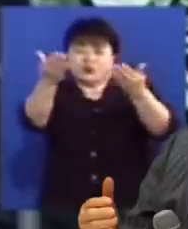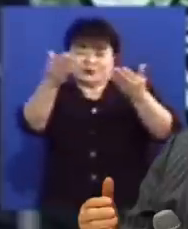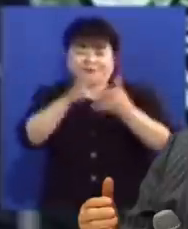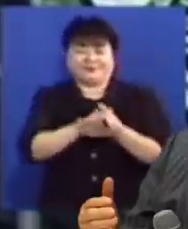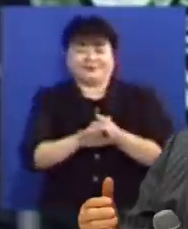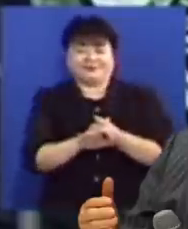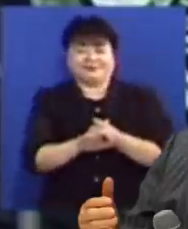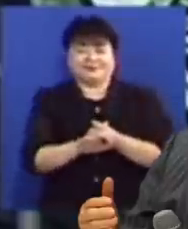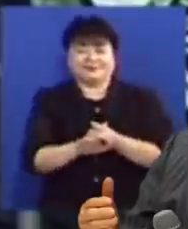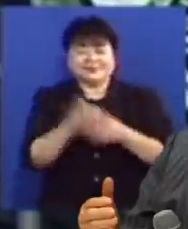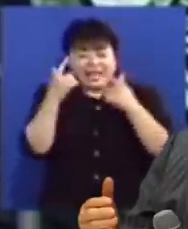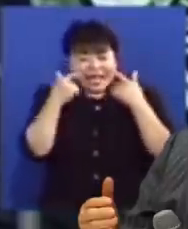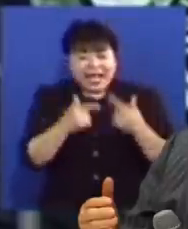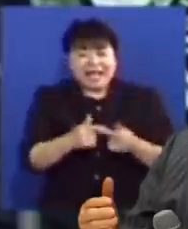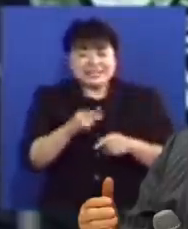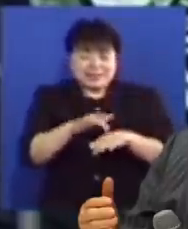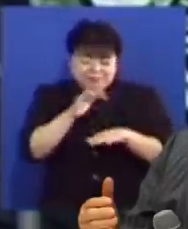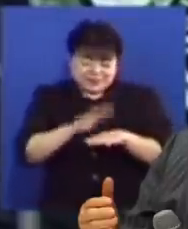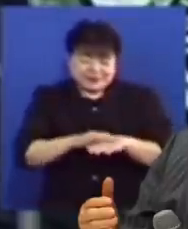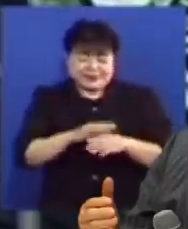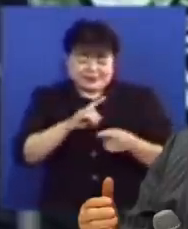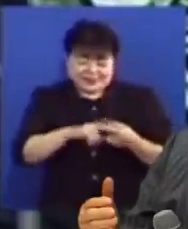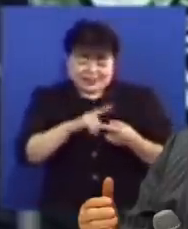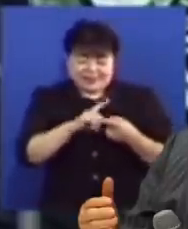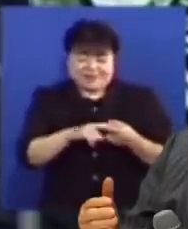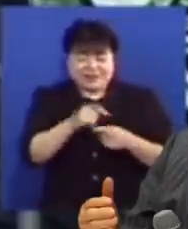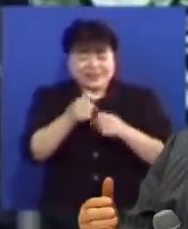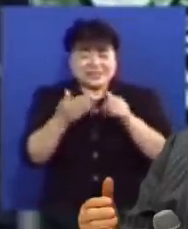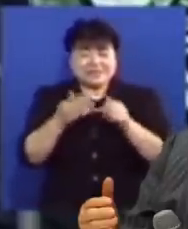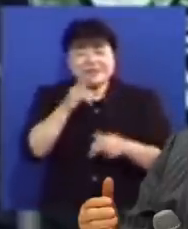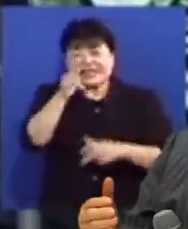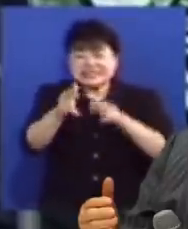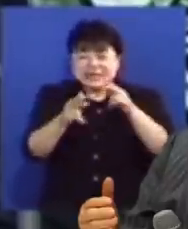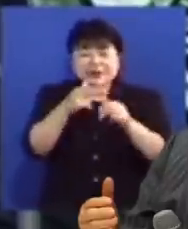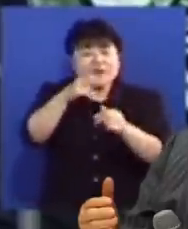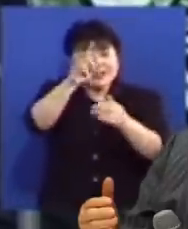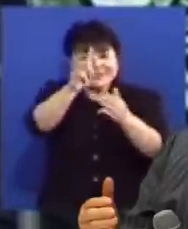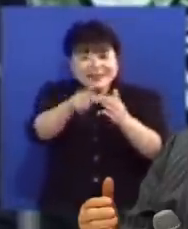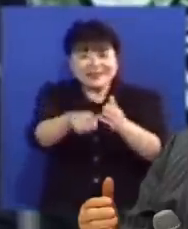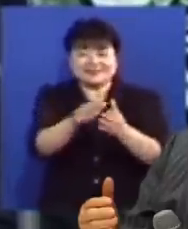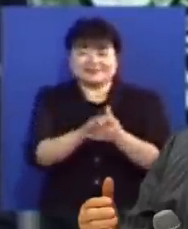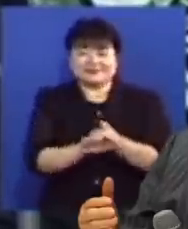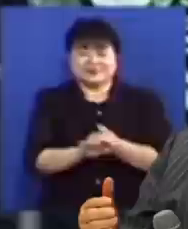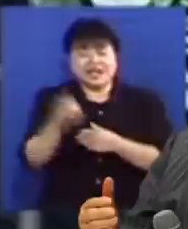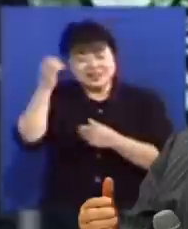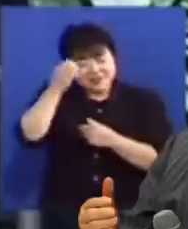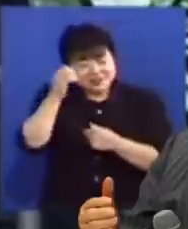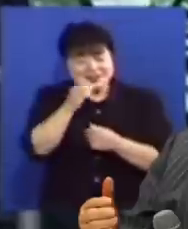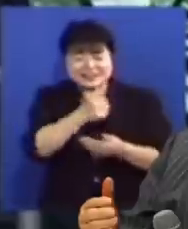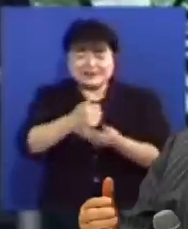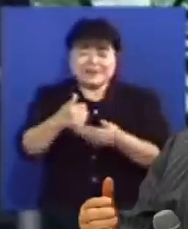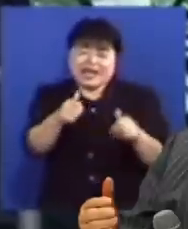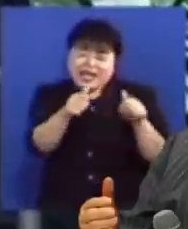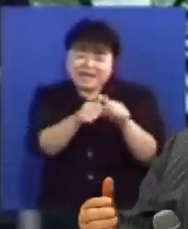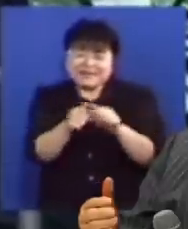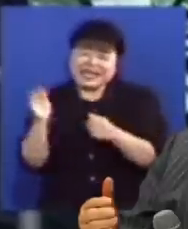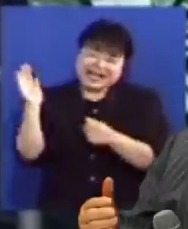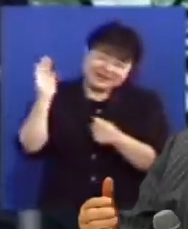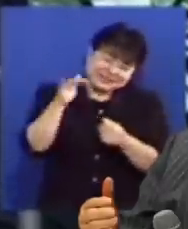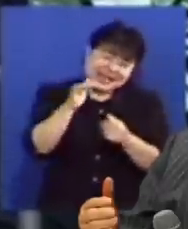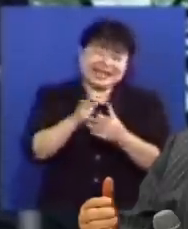저는 항상 습관적으로 하나님 사업을 하러 나갈 때 성령님 함께 갑시다